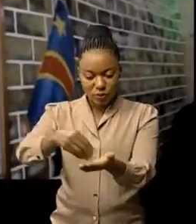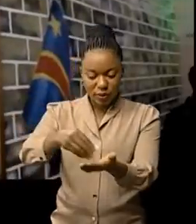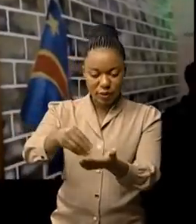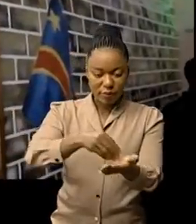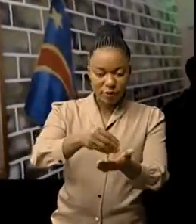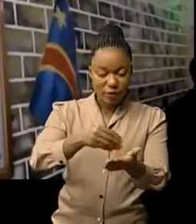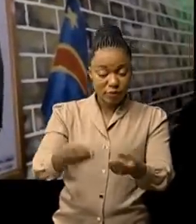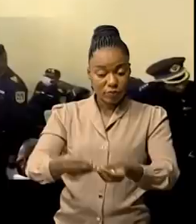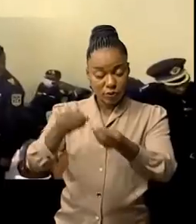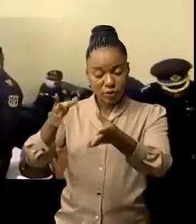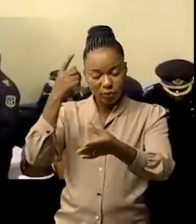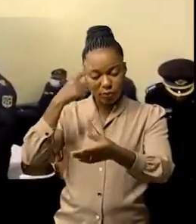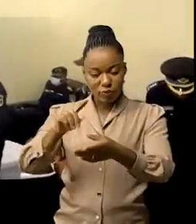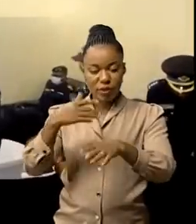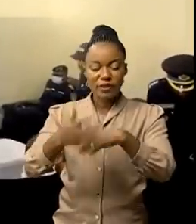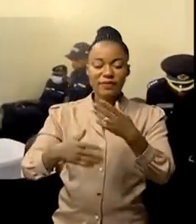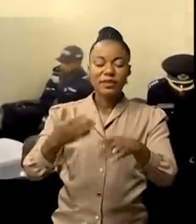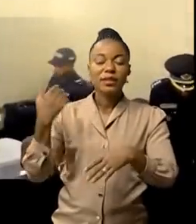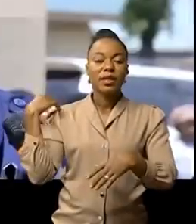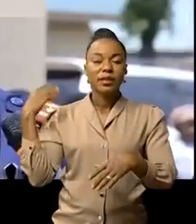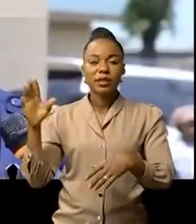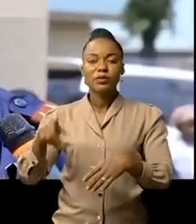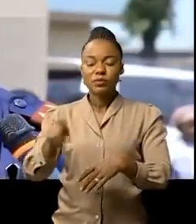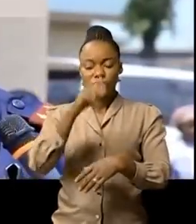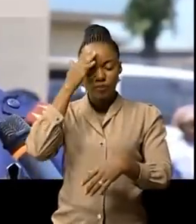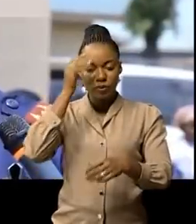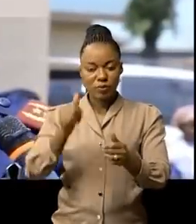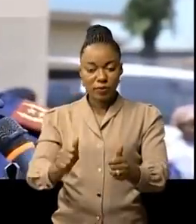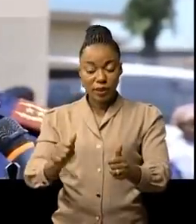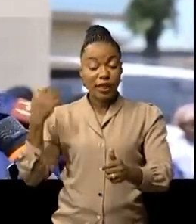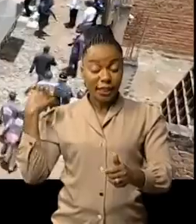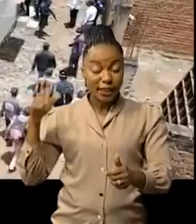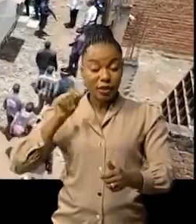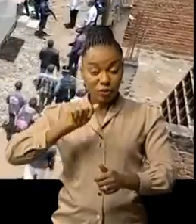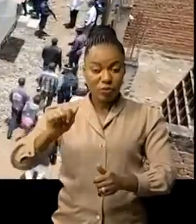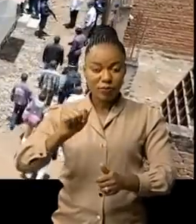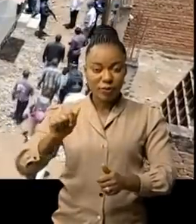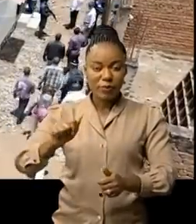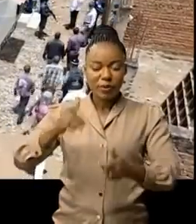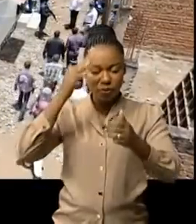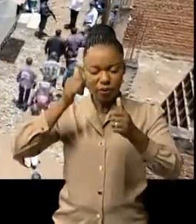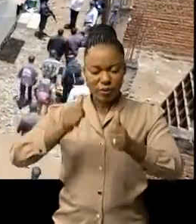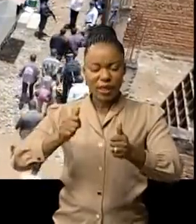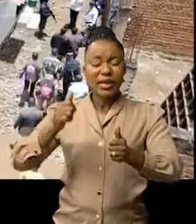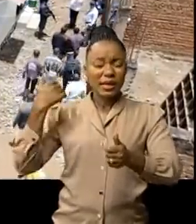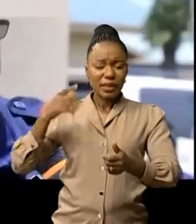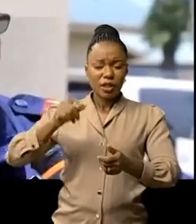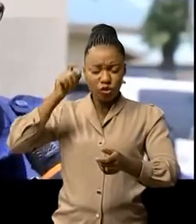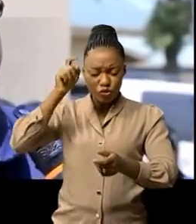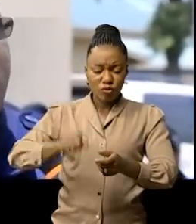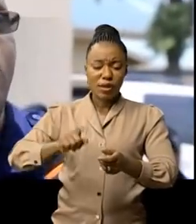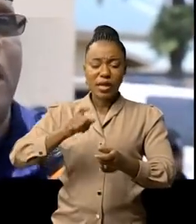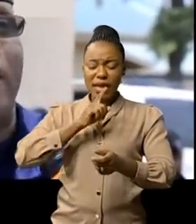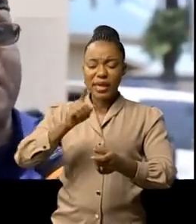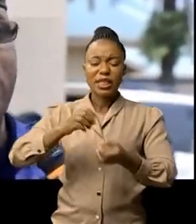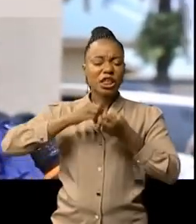qui vous en donnent au service de l'État. En pareil, nous savons que c'est l'État qui est le monopole des recettes. L'État doit être le plus riche dans toutes les nations. Mais comment